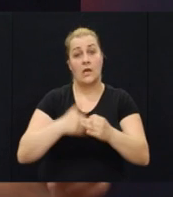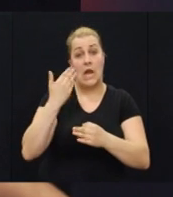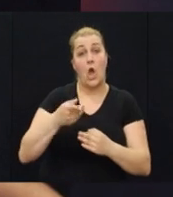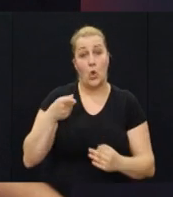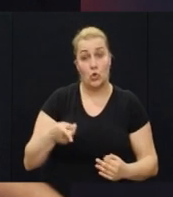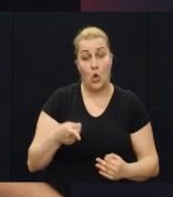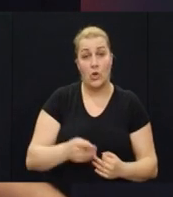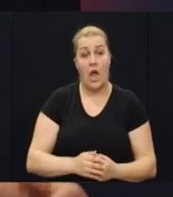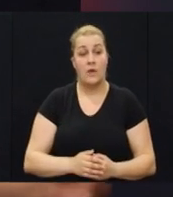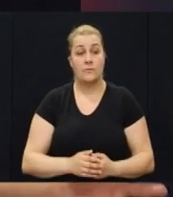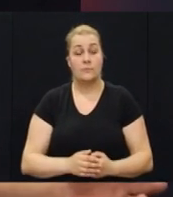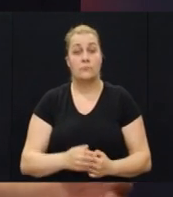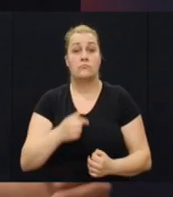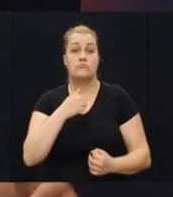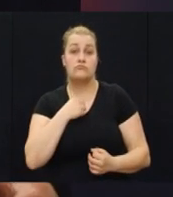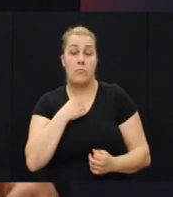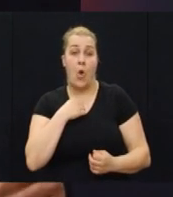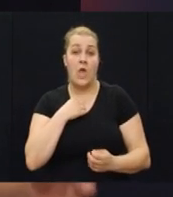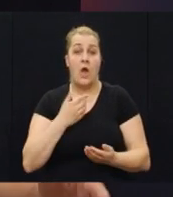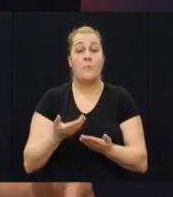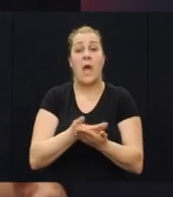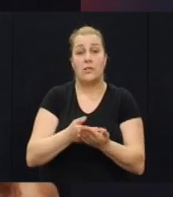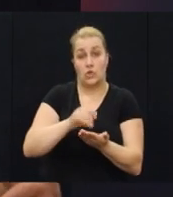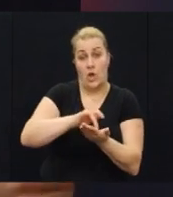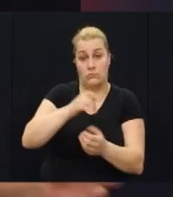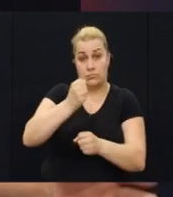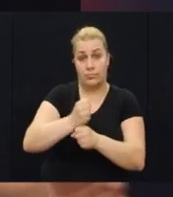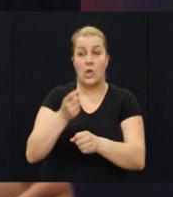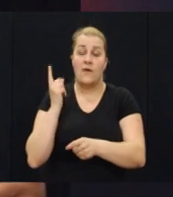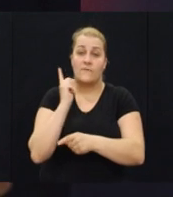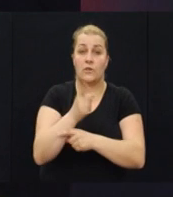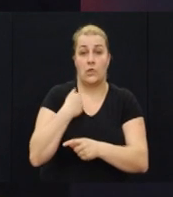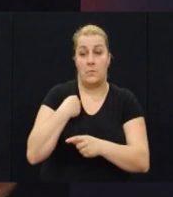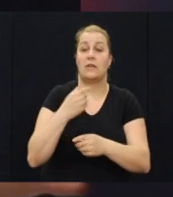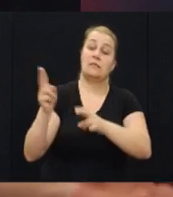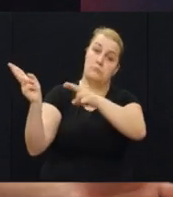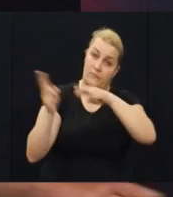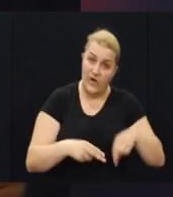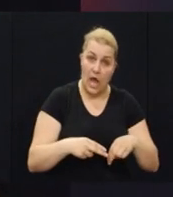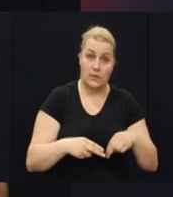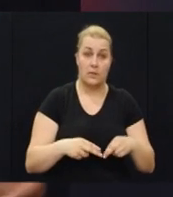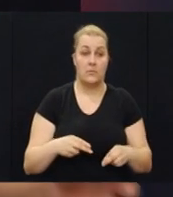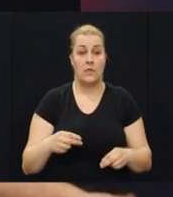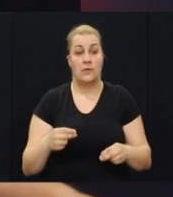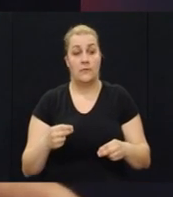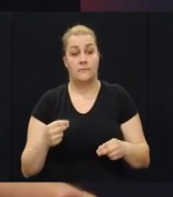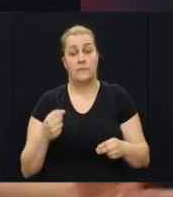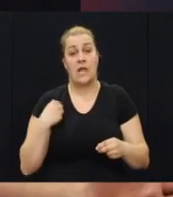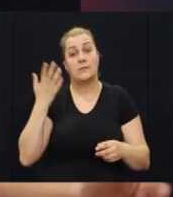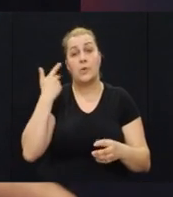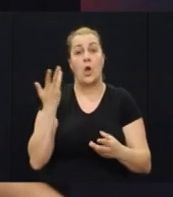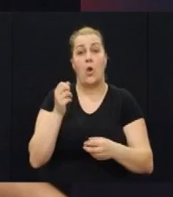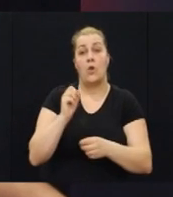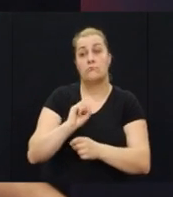Nakon toga moja matična postroba je vršila pritisak na mene da se vratim. Znači, ja sam bio na